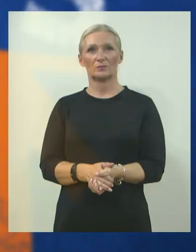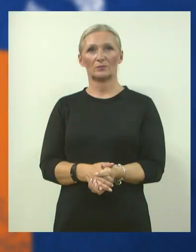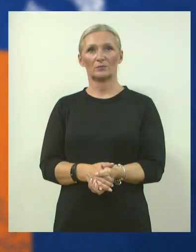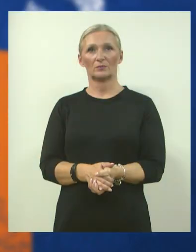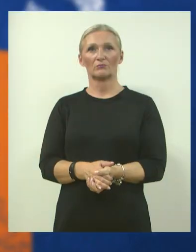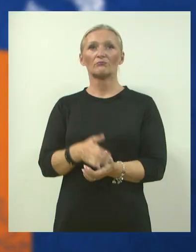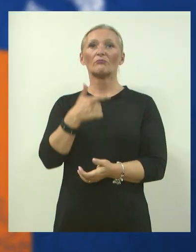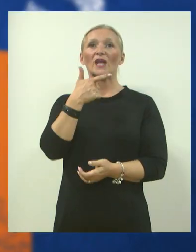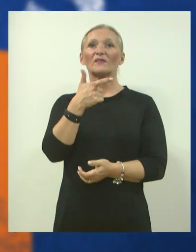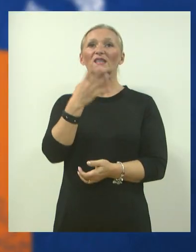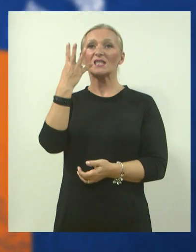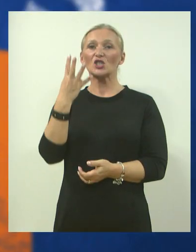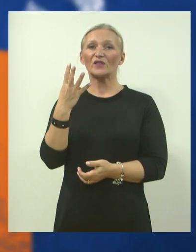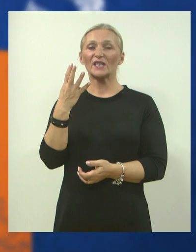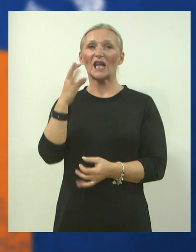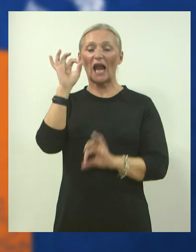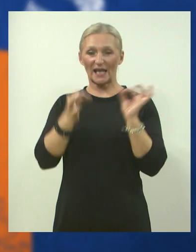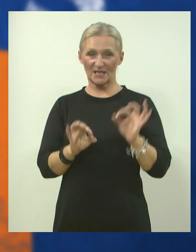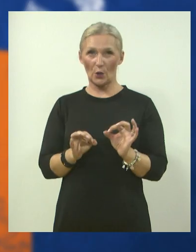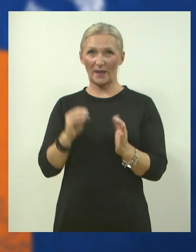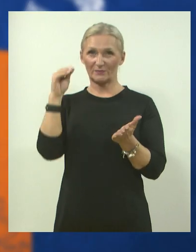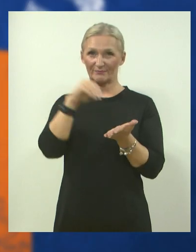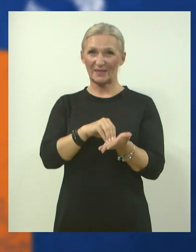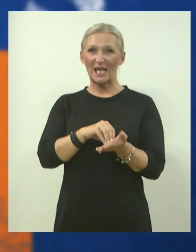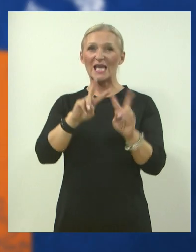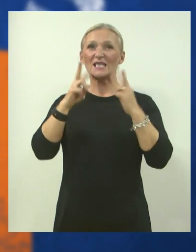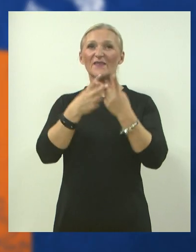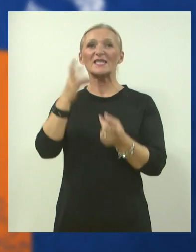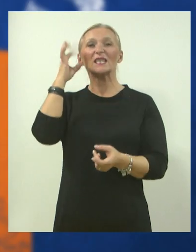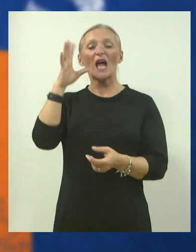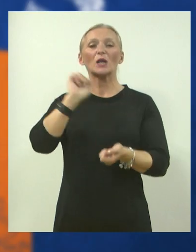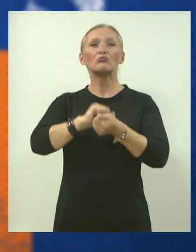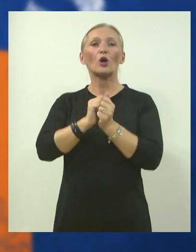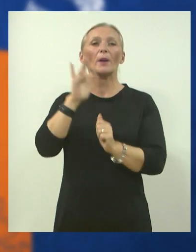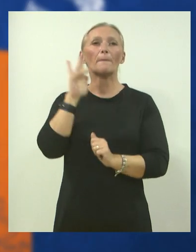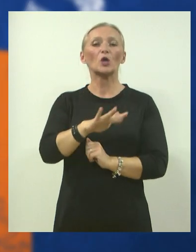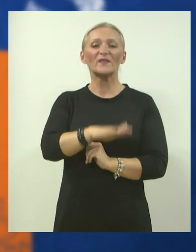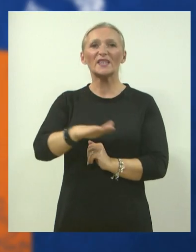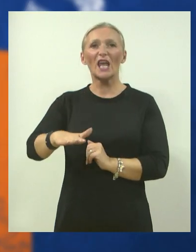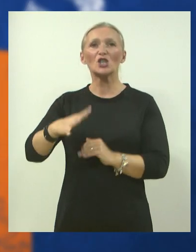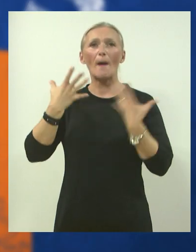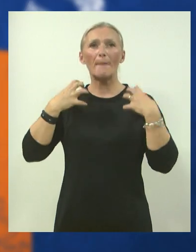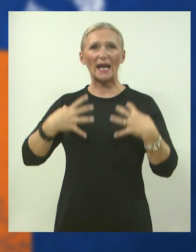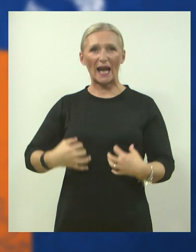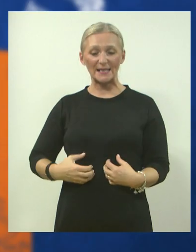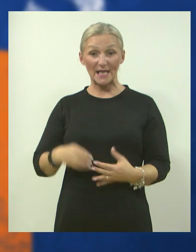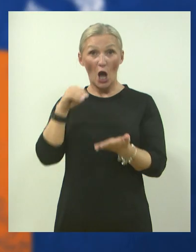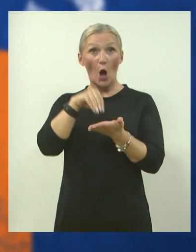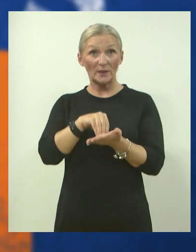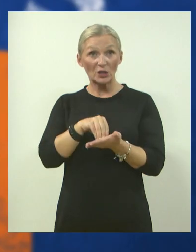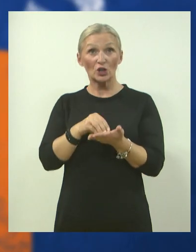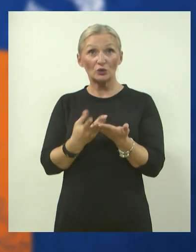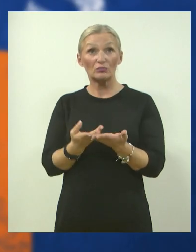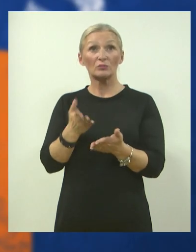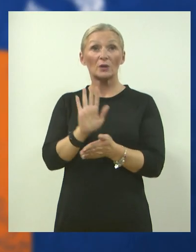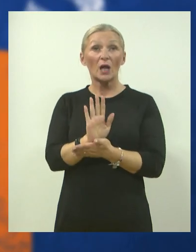24. listopada obilježava se Svjetski dan borbe protiv dječje paralize. U Varaždinu je ovaj dan obilježen projeciranjem